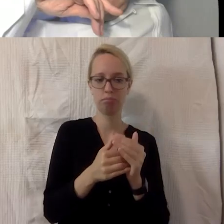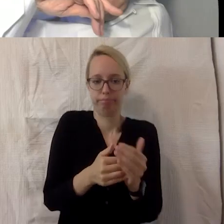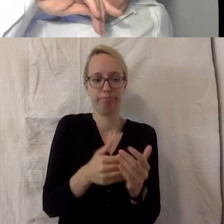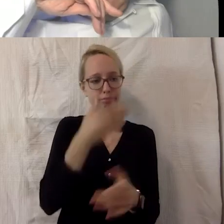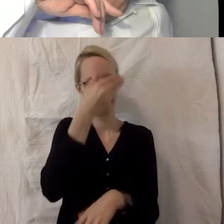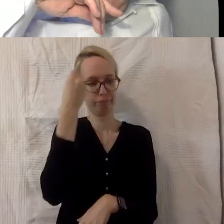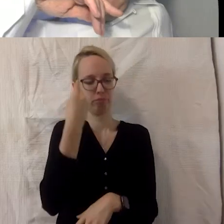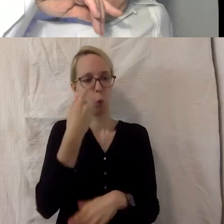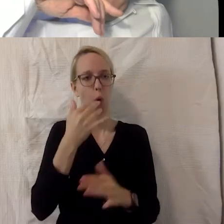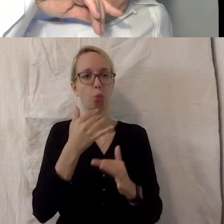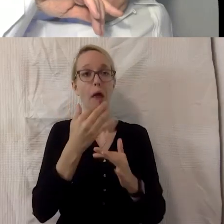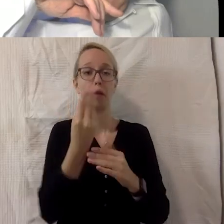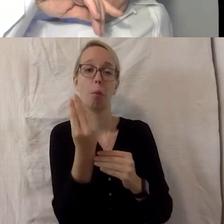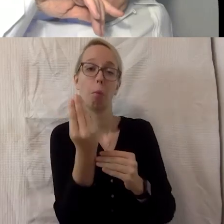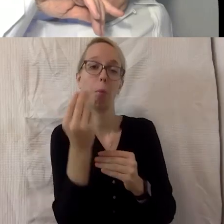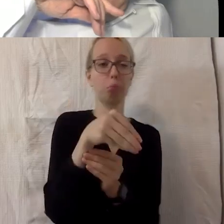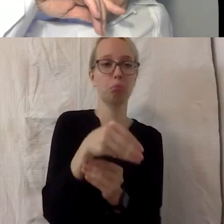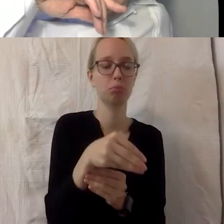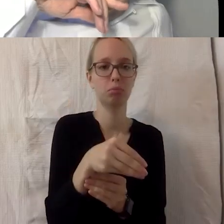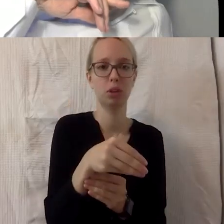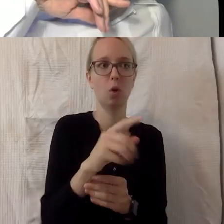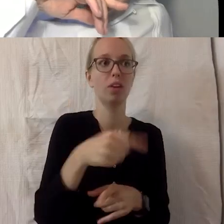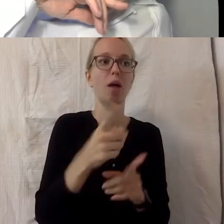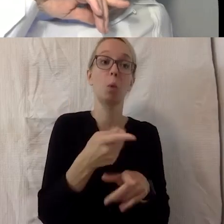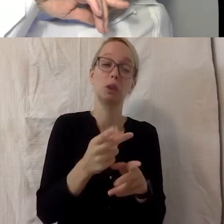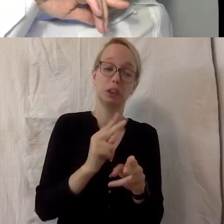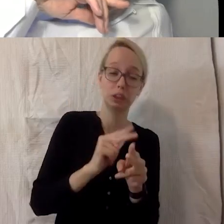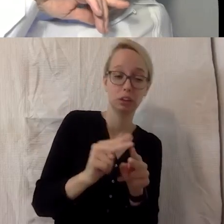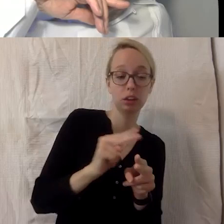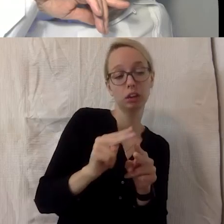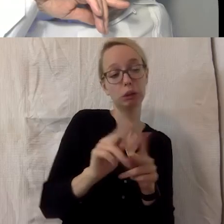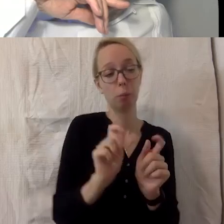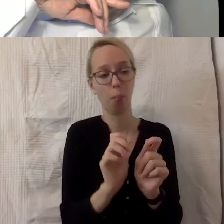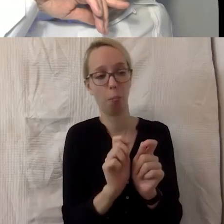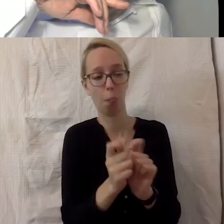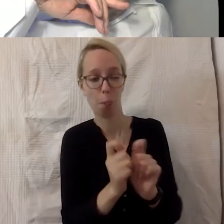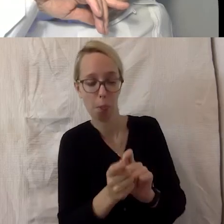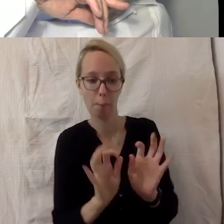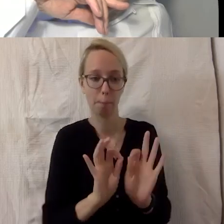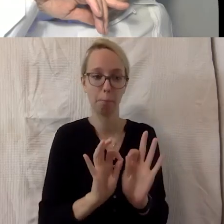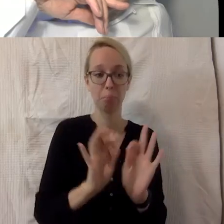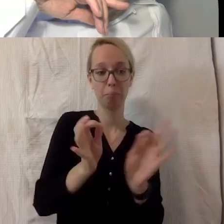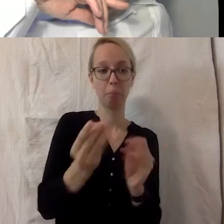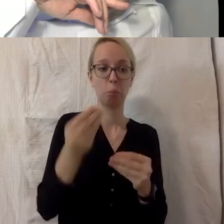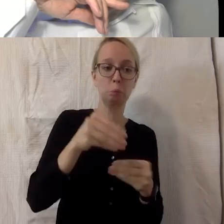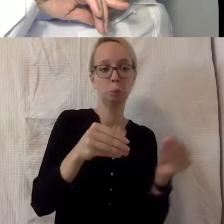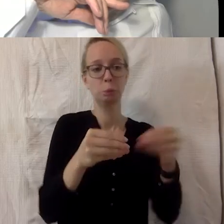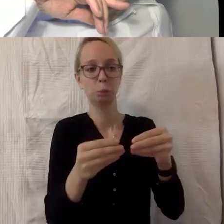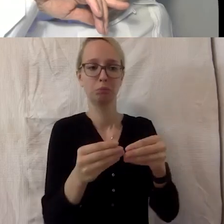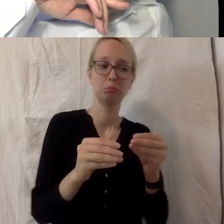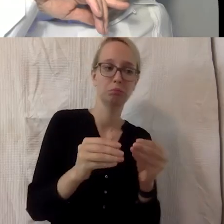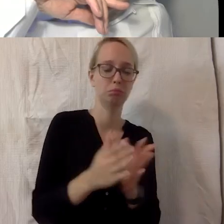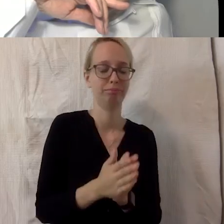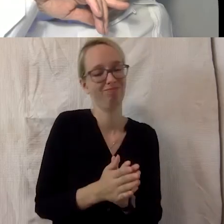Nachhinein reingewurschtelt und musste dann eben wieder mühsam mit irgendwelchen Adaptionen, also irgendwelchen Brücken